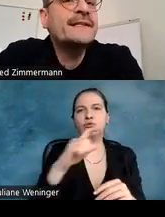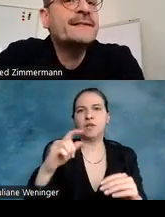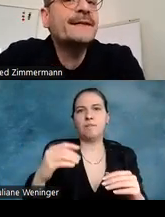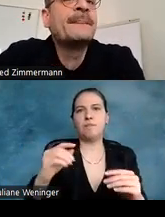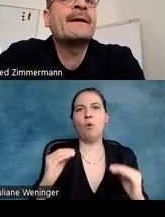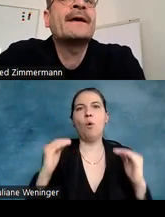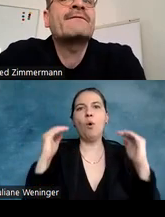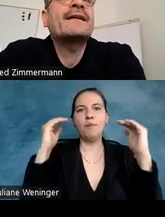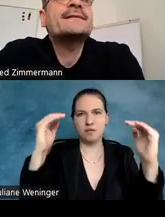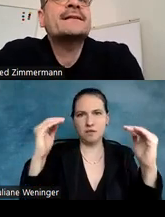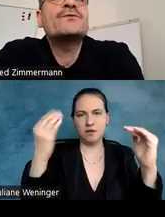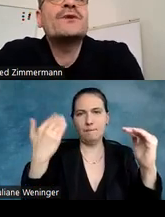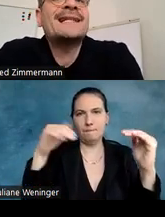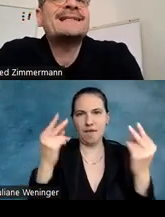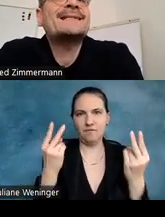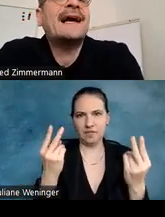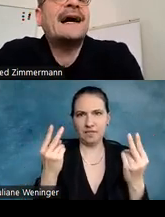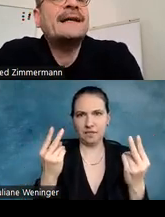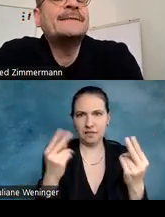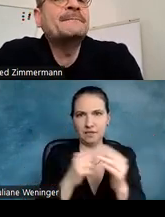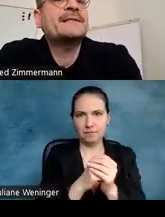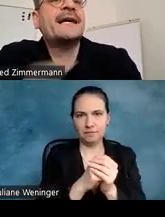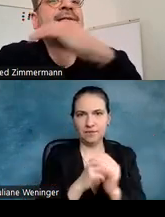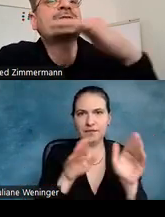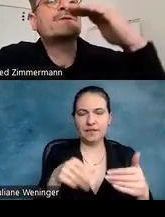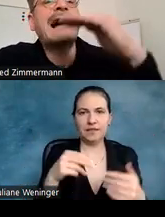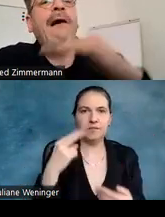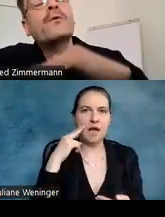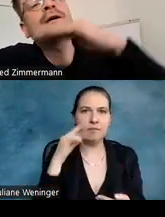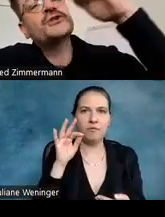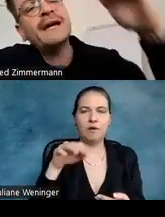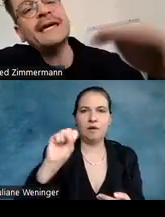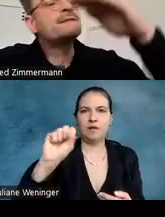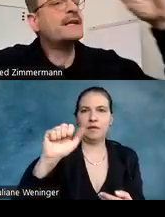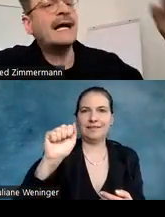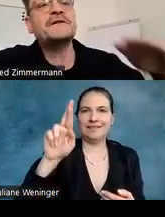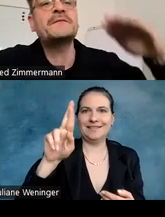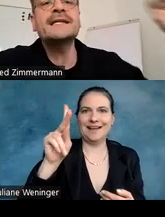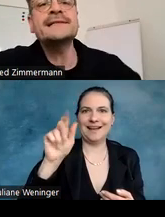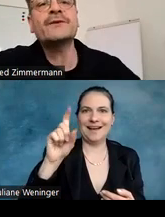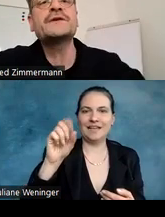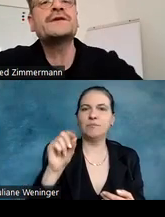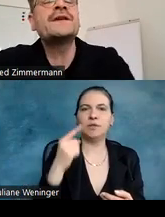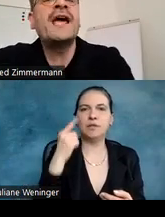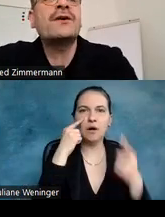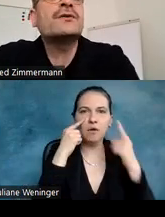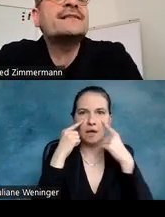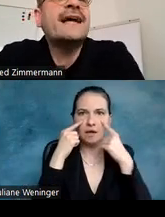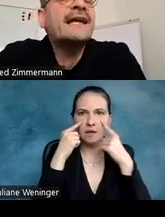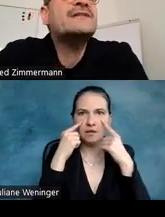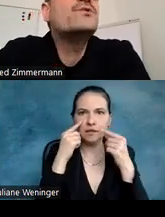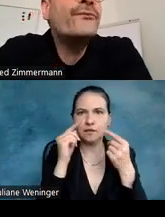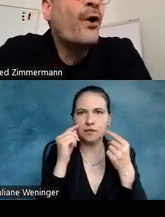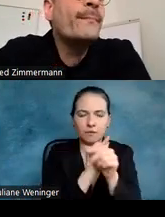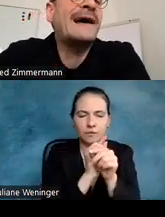Allerwichtigste. Wir lesen in sogenannten Sarkaden. Das heißt also, unser Auge springt innerhalb von Millisekunden, guckt